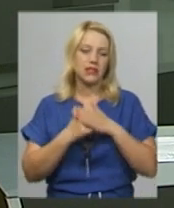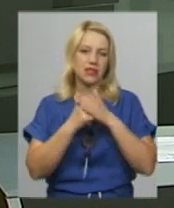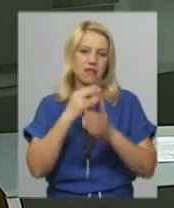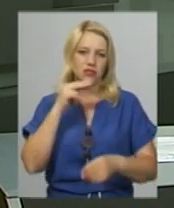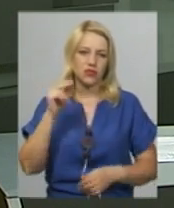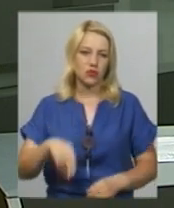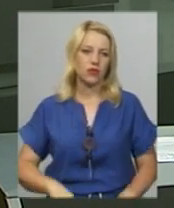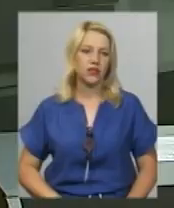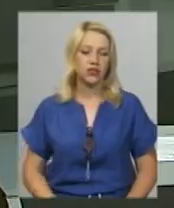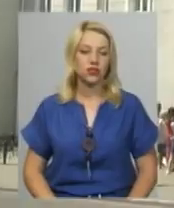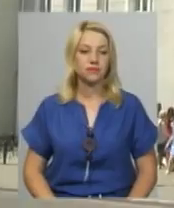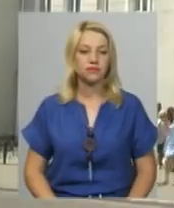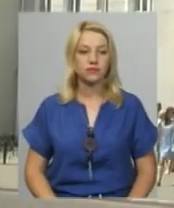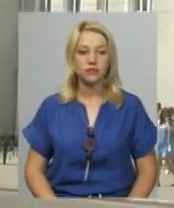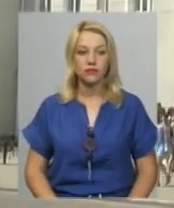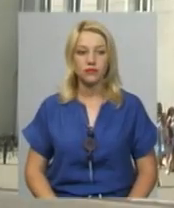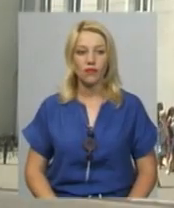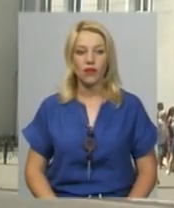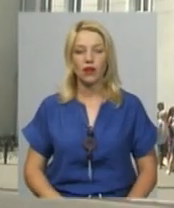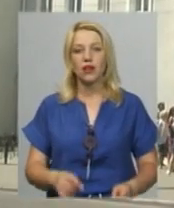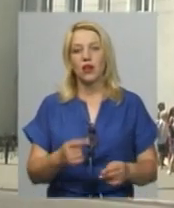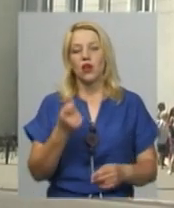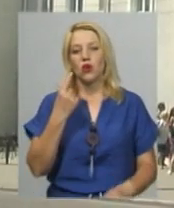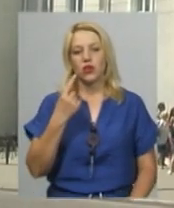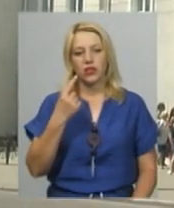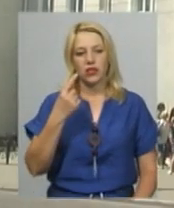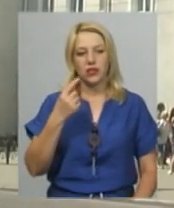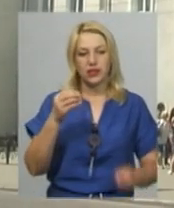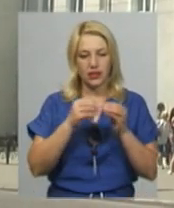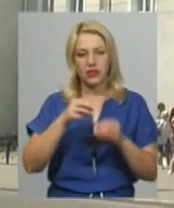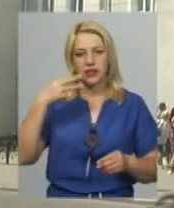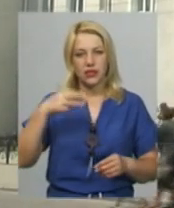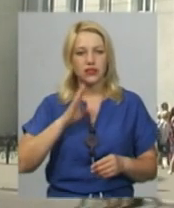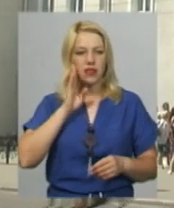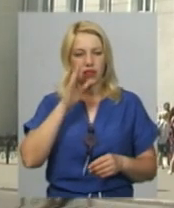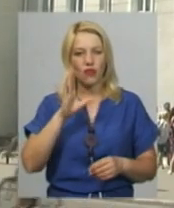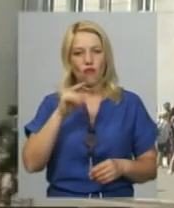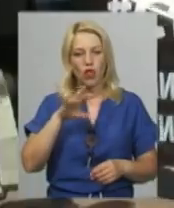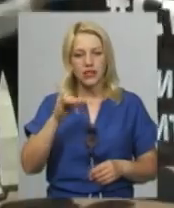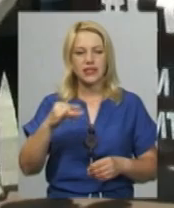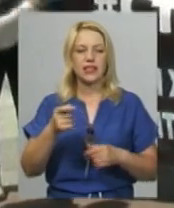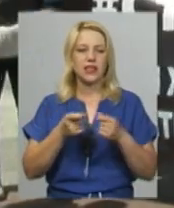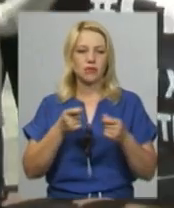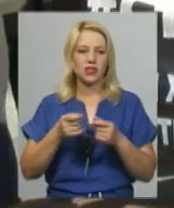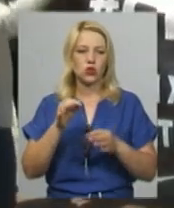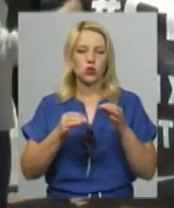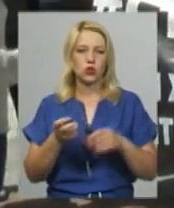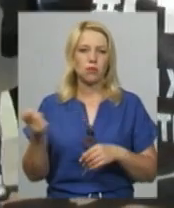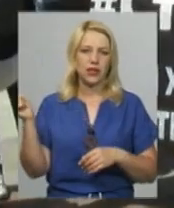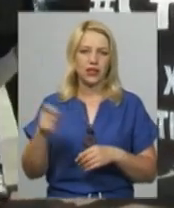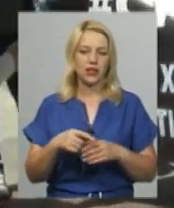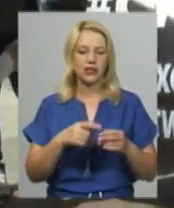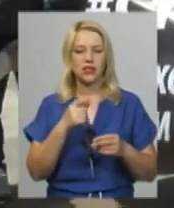матеріалі. Пів одинадцятої ранку до Волинського адміністративного суду приїхало півтора десятки членів